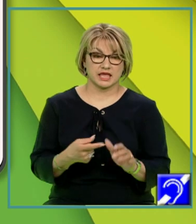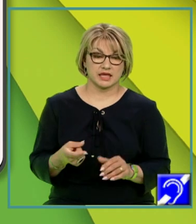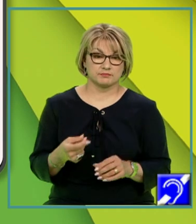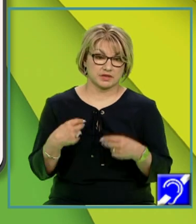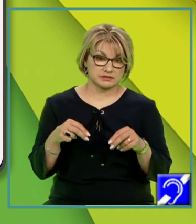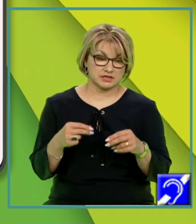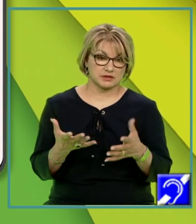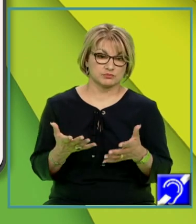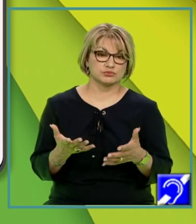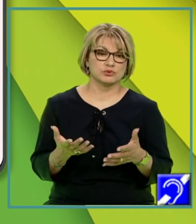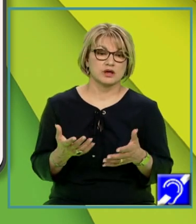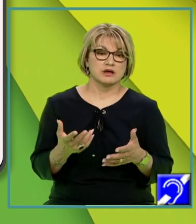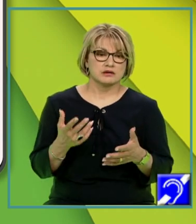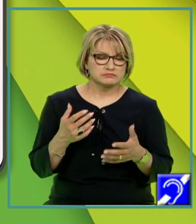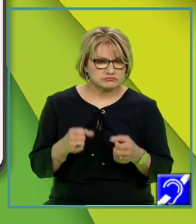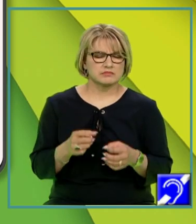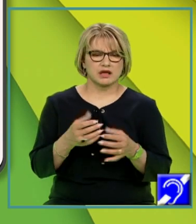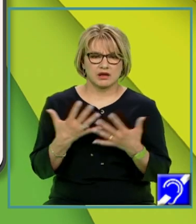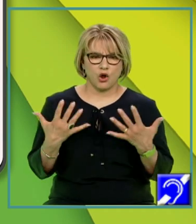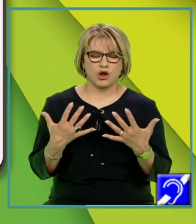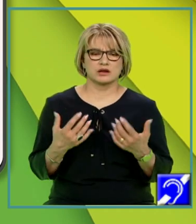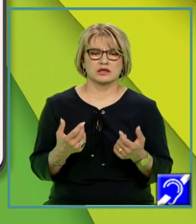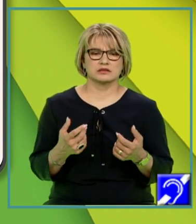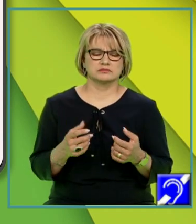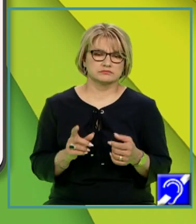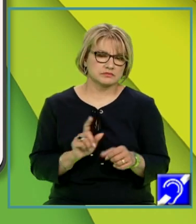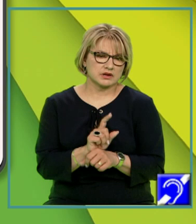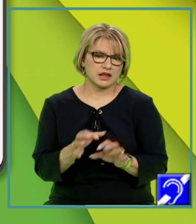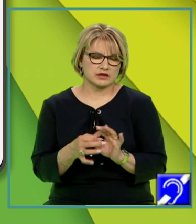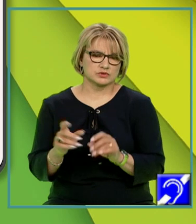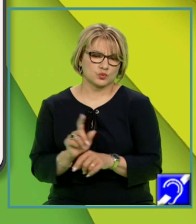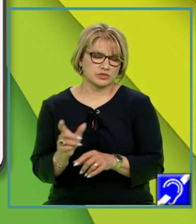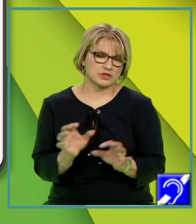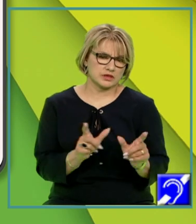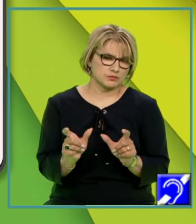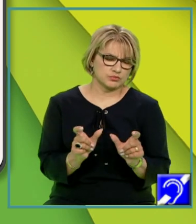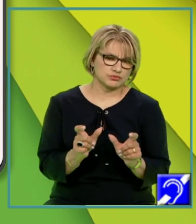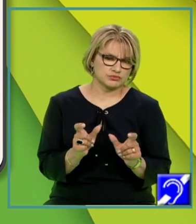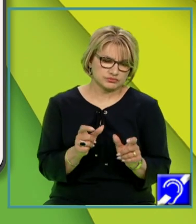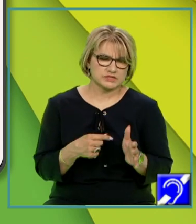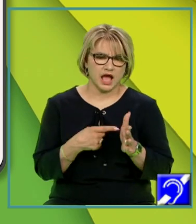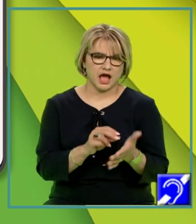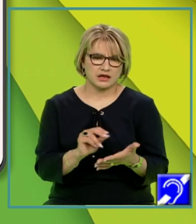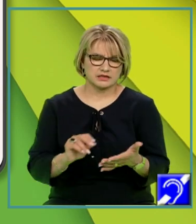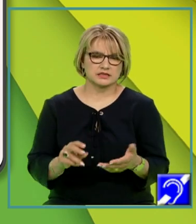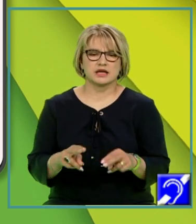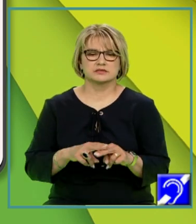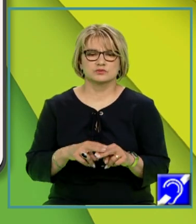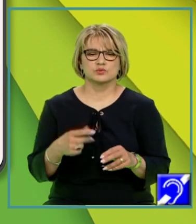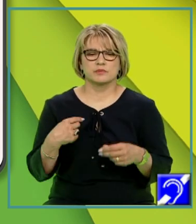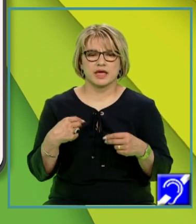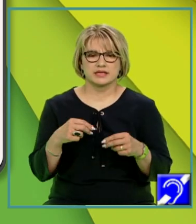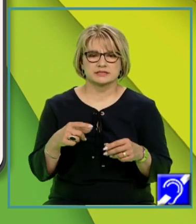construiți un exemplu pe cât se poate de concret și în măsura în care timpul vă permite, arătați foarte clar în ce fel exemplul se